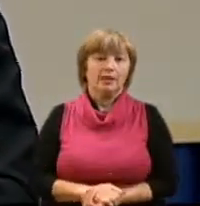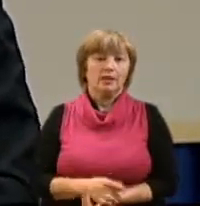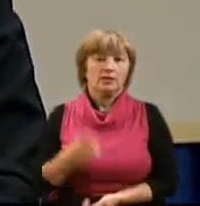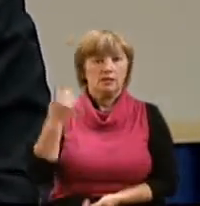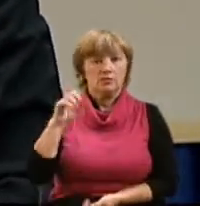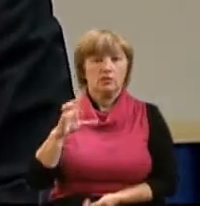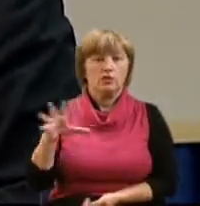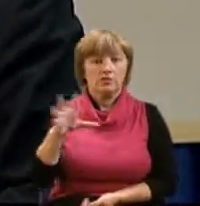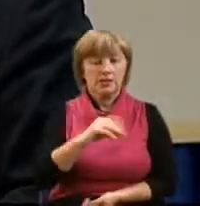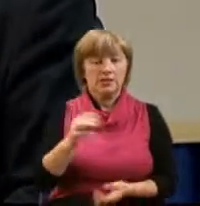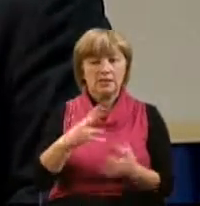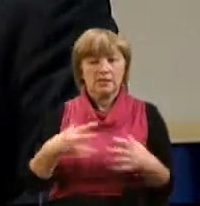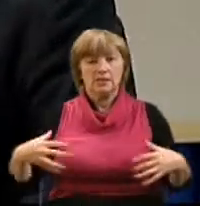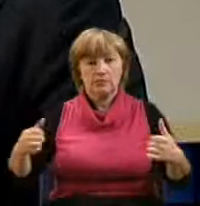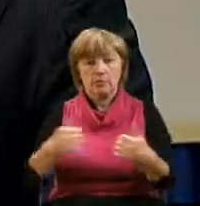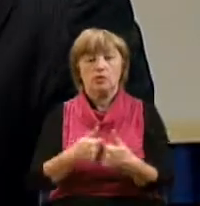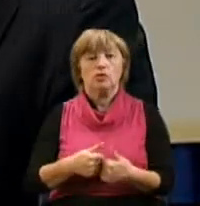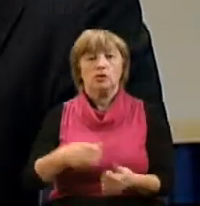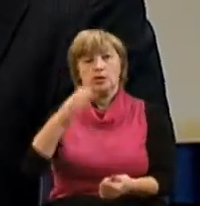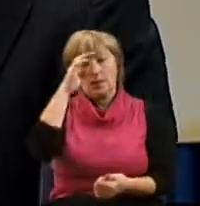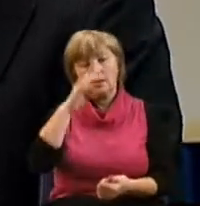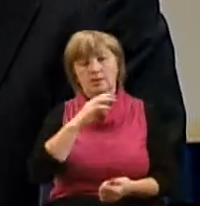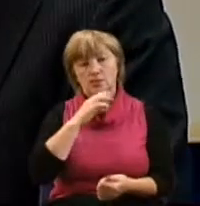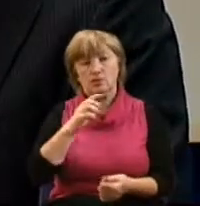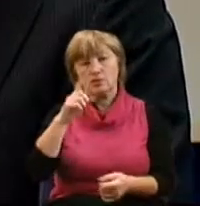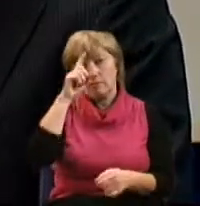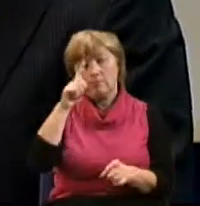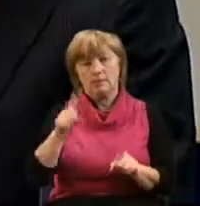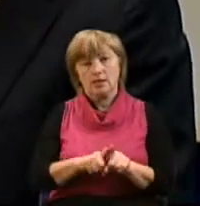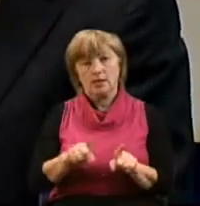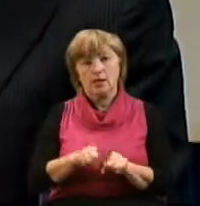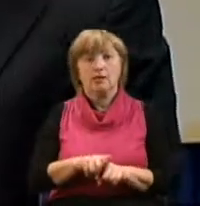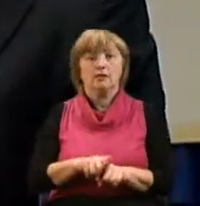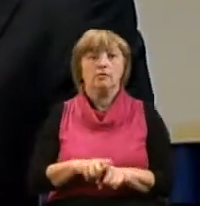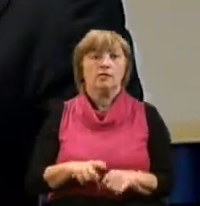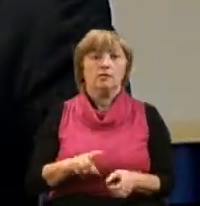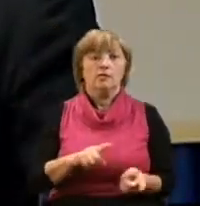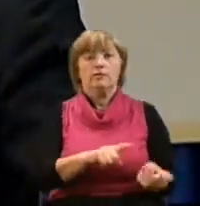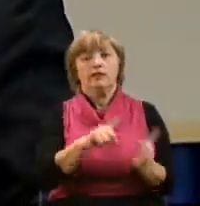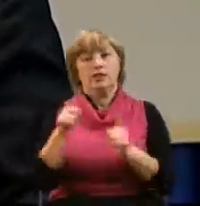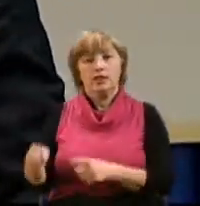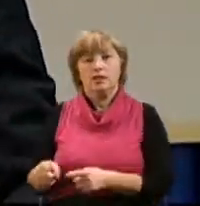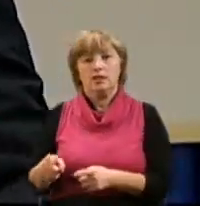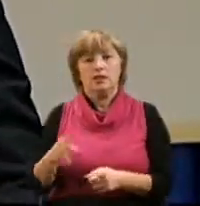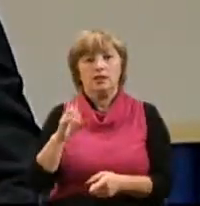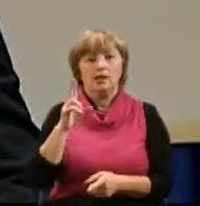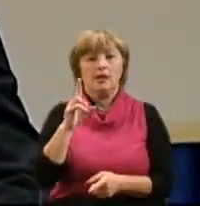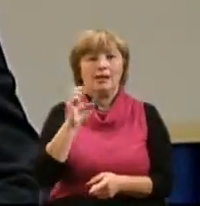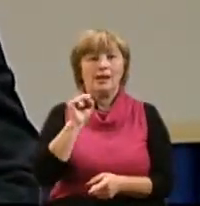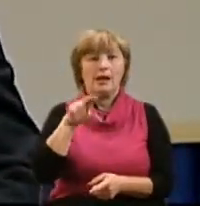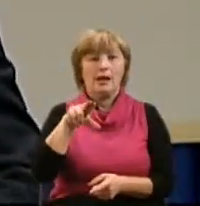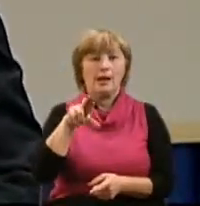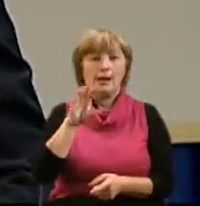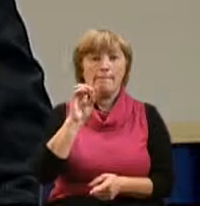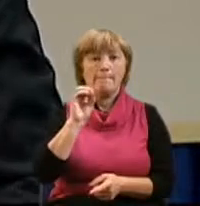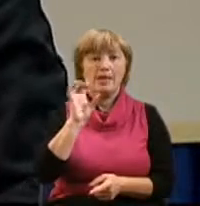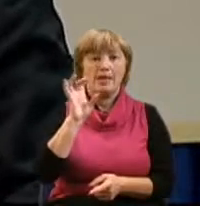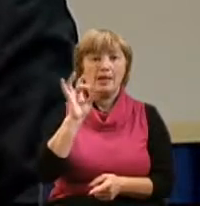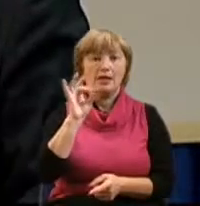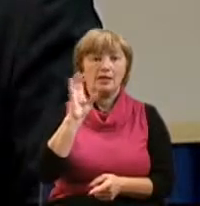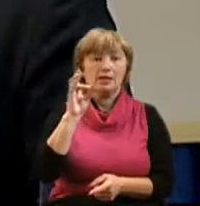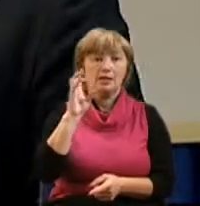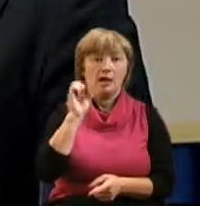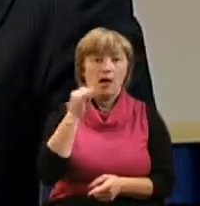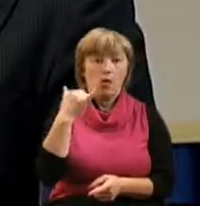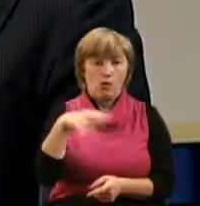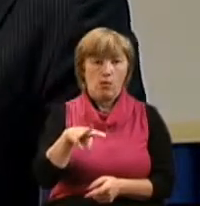вместе своей семьей, с отцом Иоанном, братом Андреем, он переселился в Капернаум. И в Капернауме